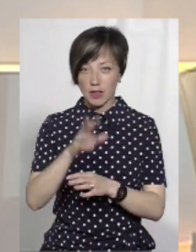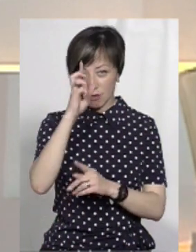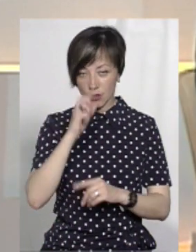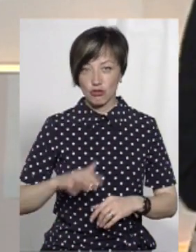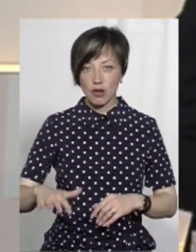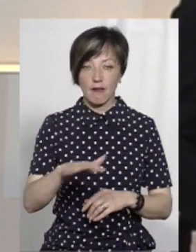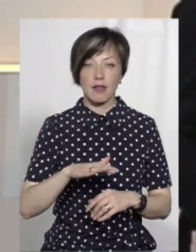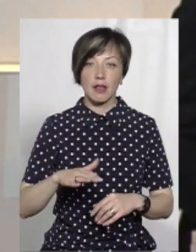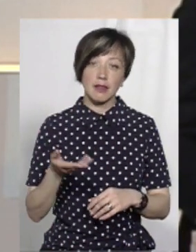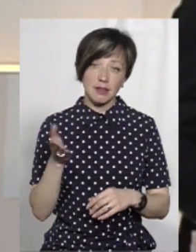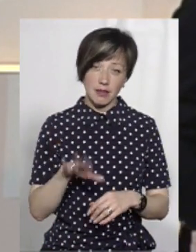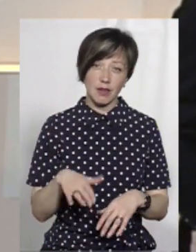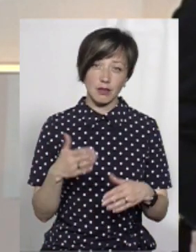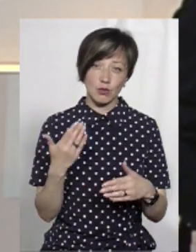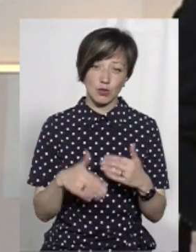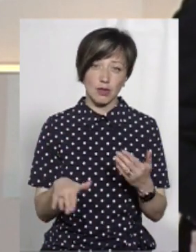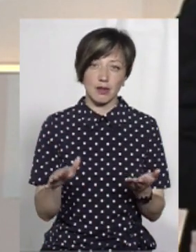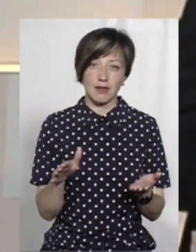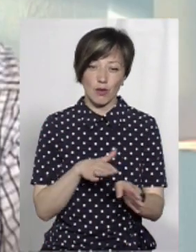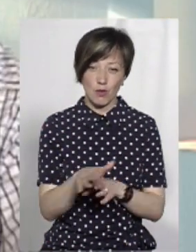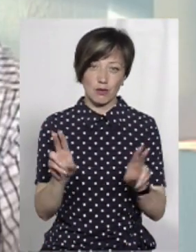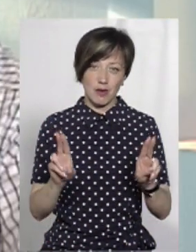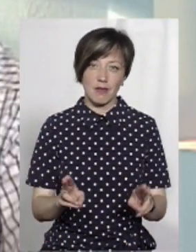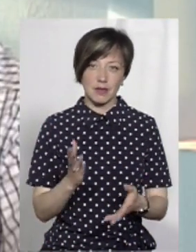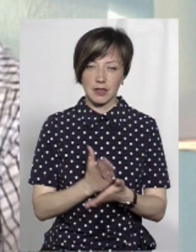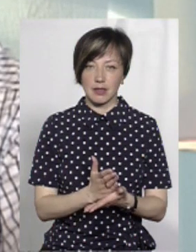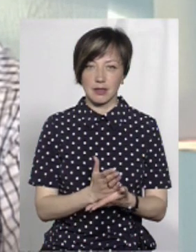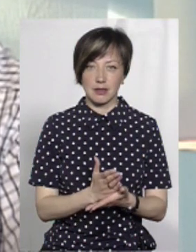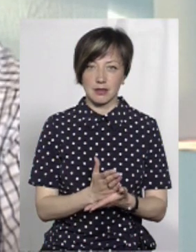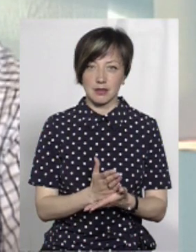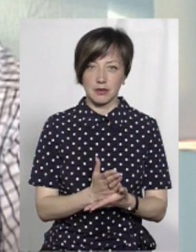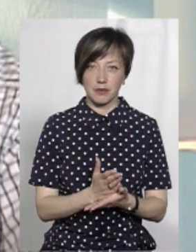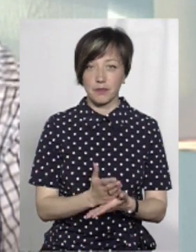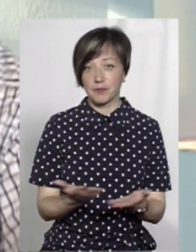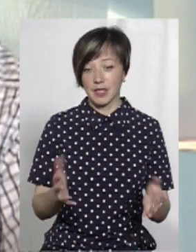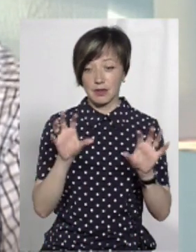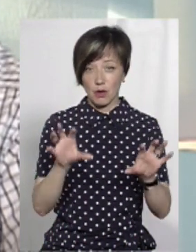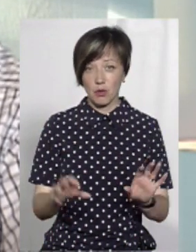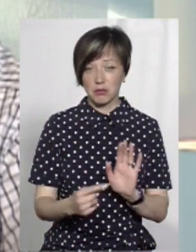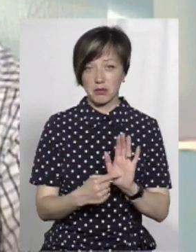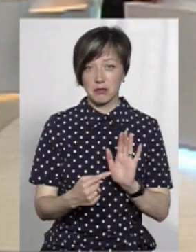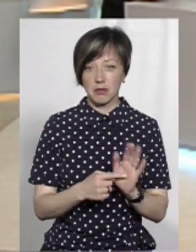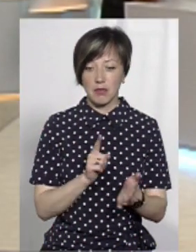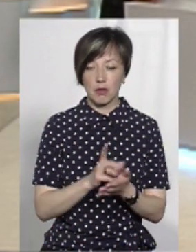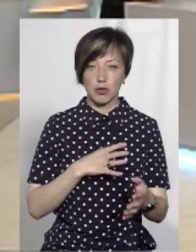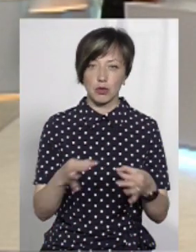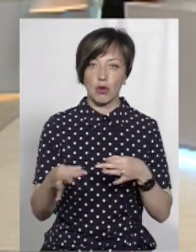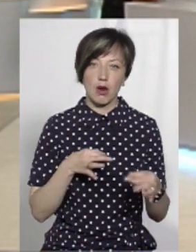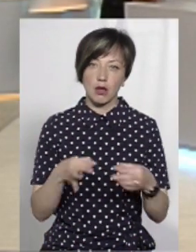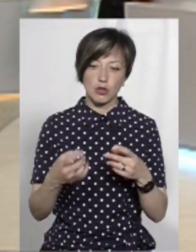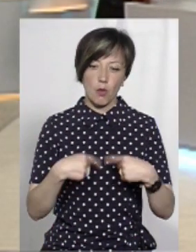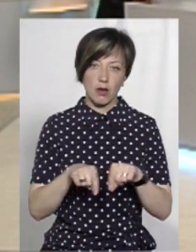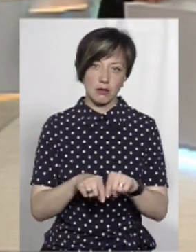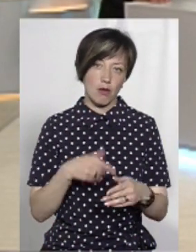державі, давайте вже грати по тих правилах, які сьогодні є. Закон каже, має бути, дорадчий, орган